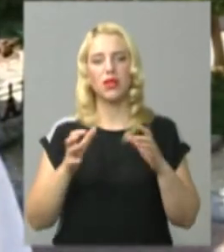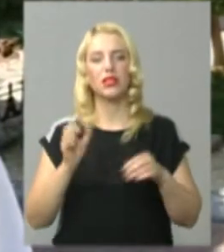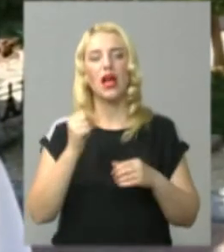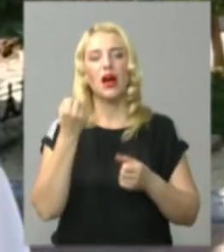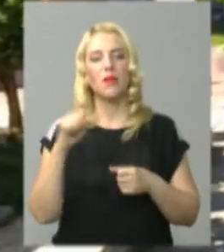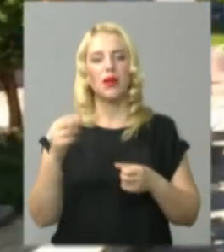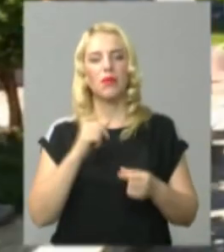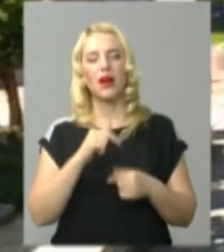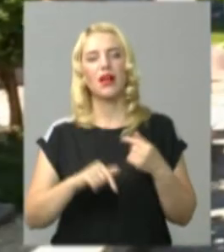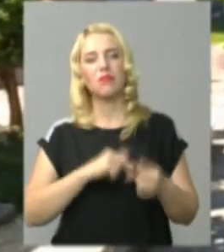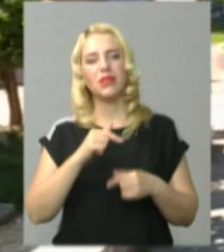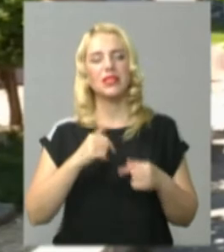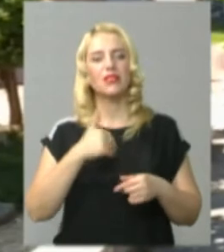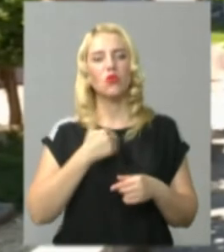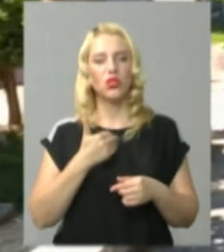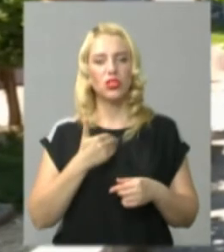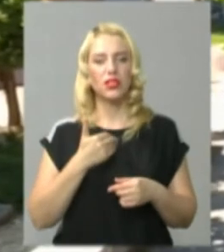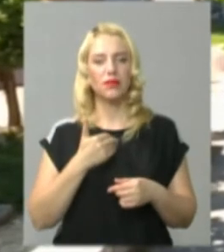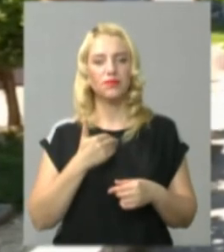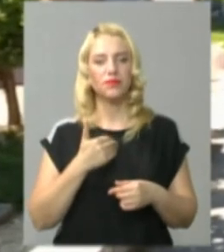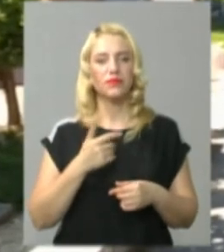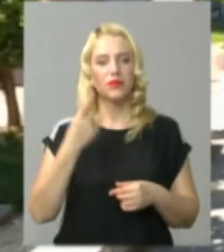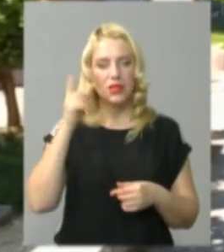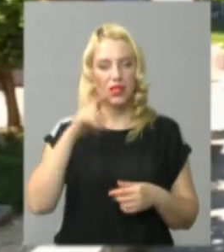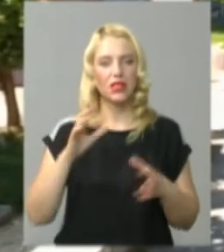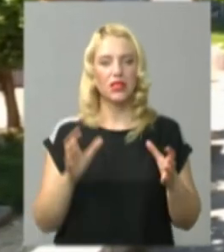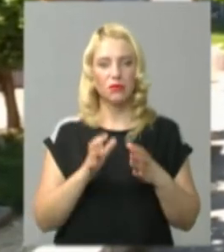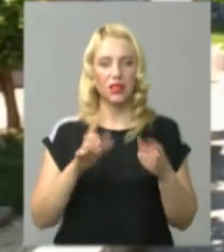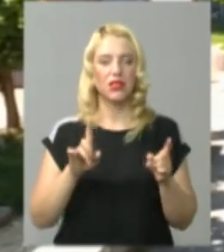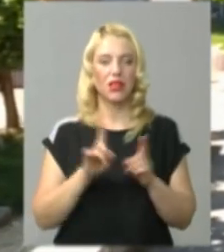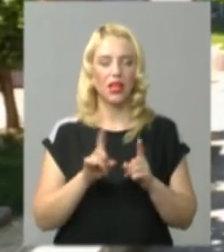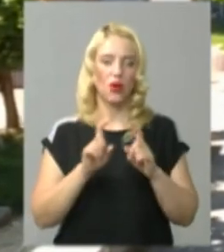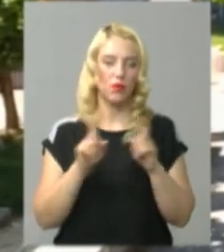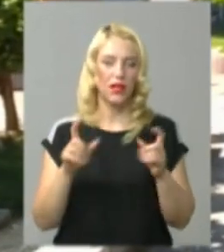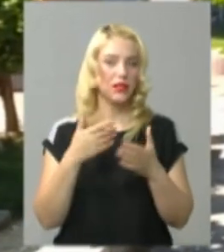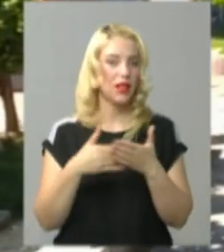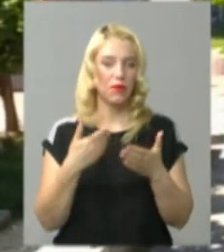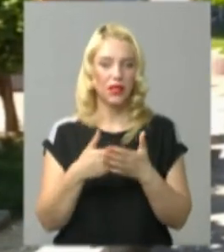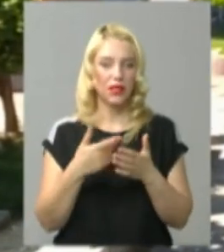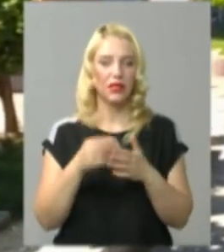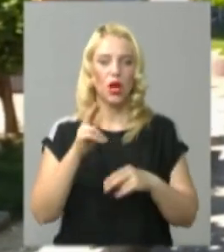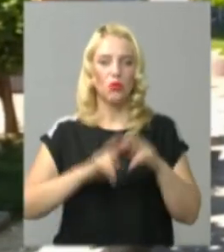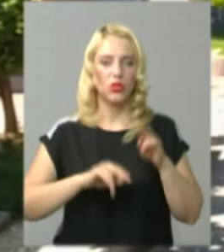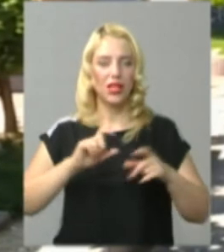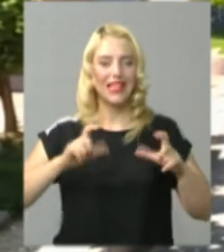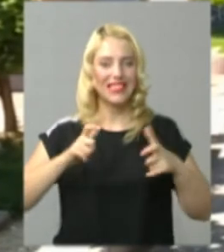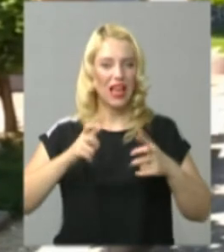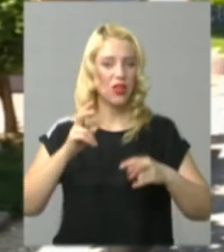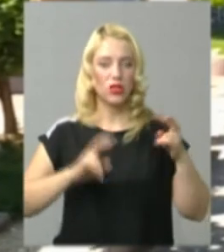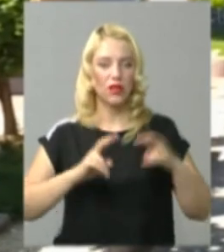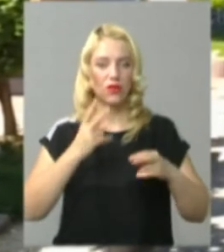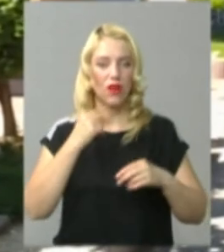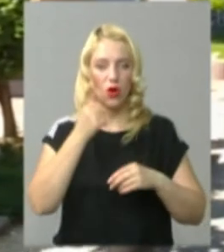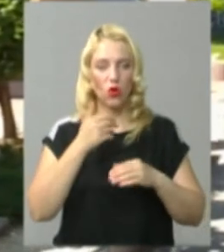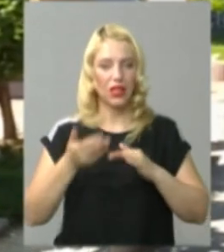перемагає бізнес. Хочеться зберегти такі об'єкти, наприклад, будівля цегельного заводу два роки тому